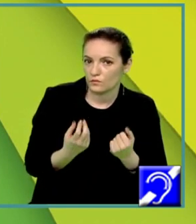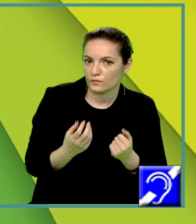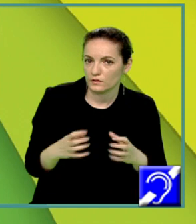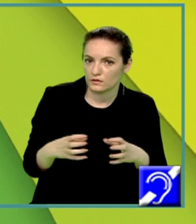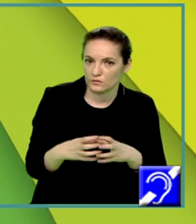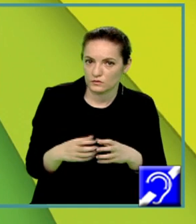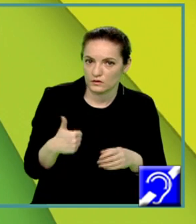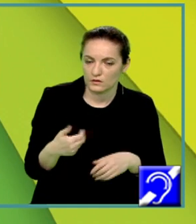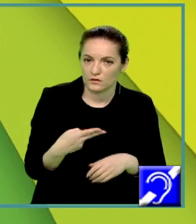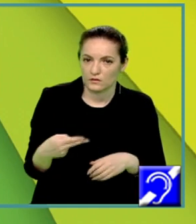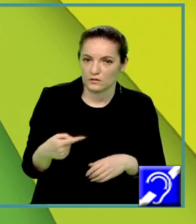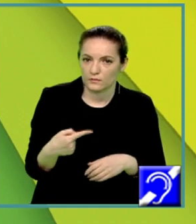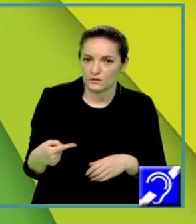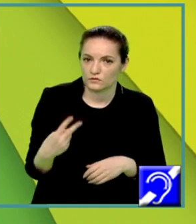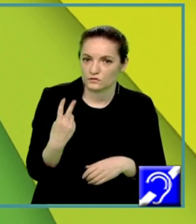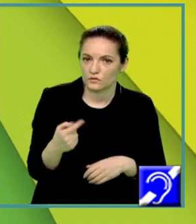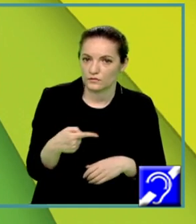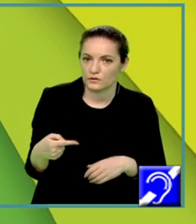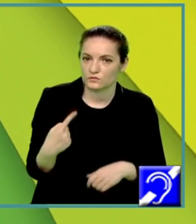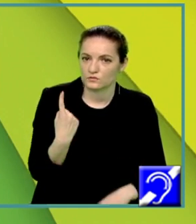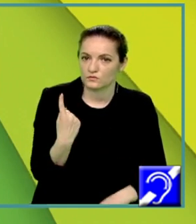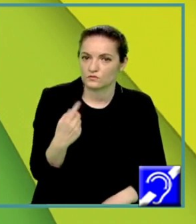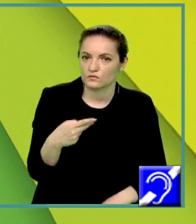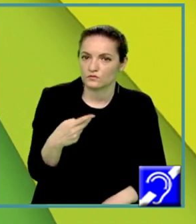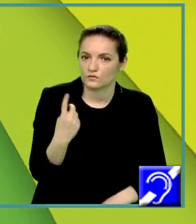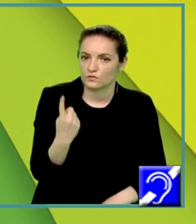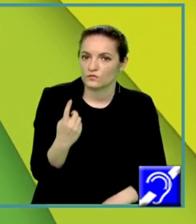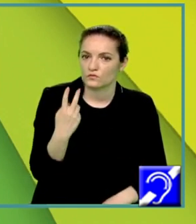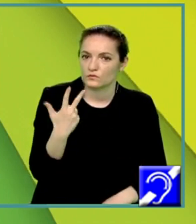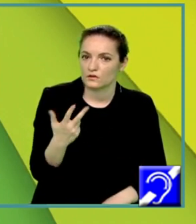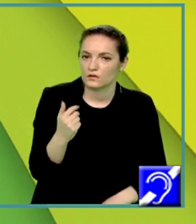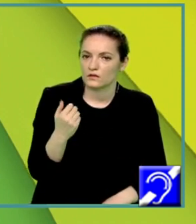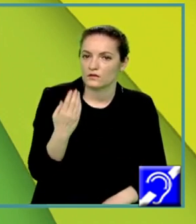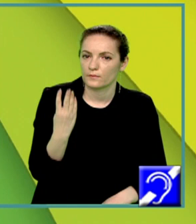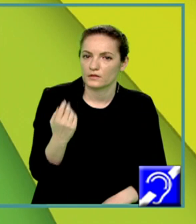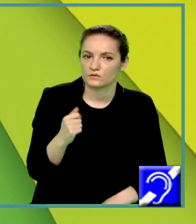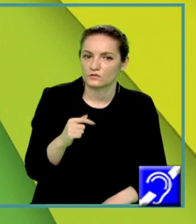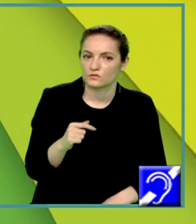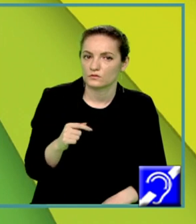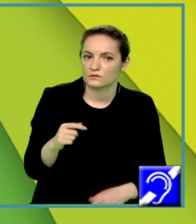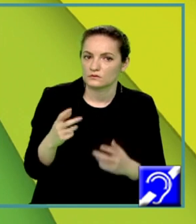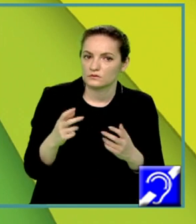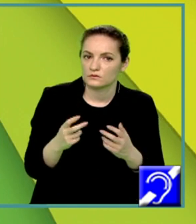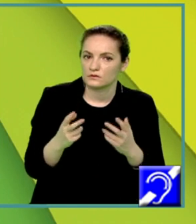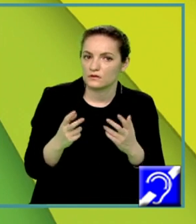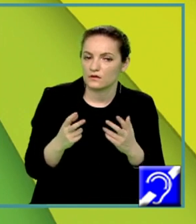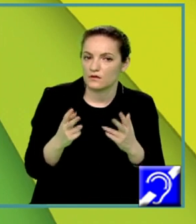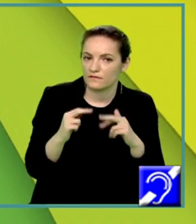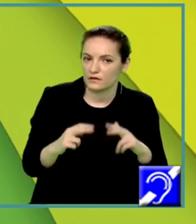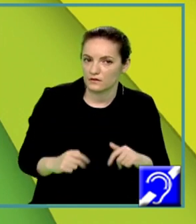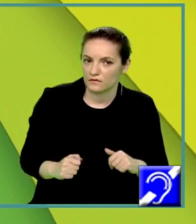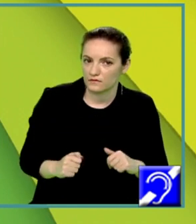mare egal cu minus 2, minus 1, 1, 3 și 4, acesta să verifice inegalitatea